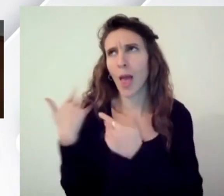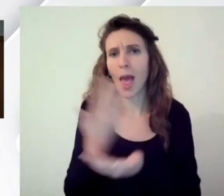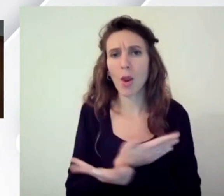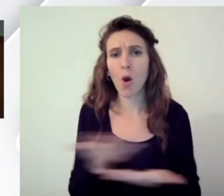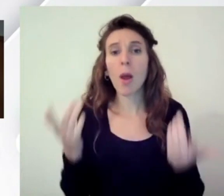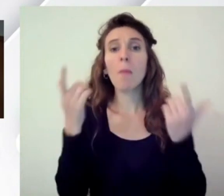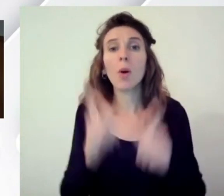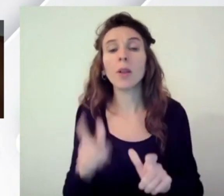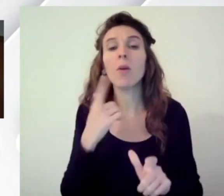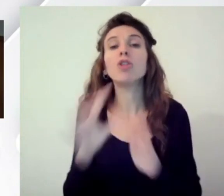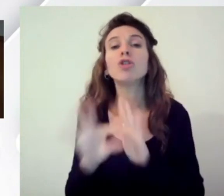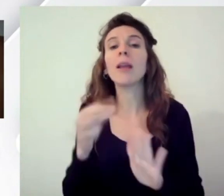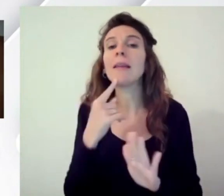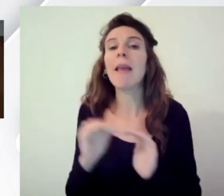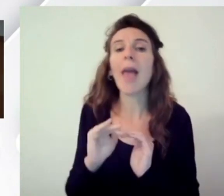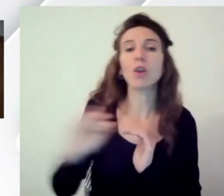chi escludere